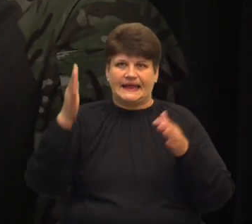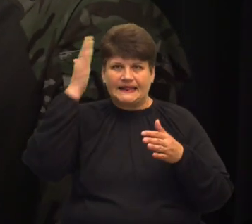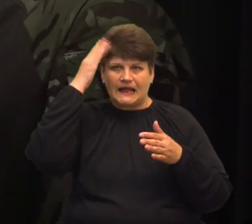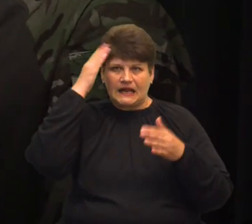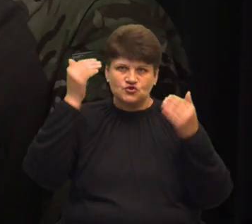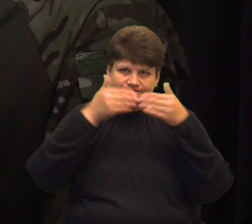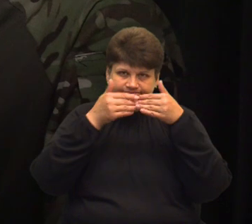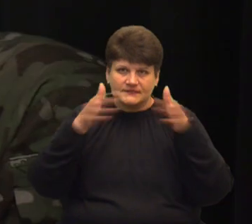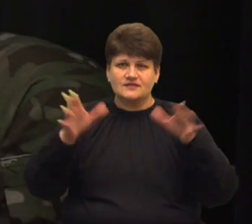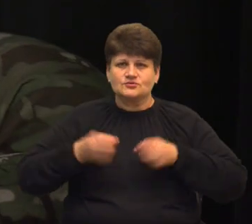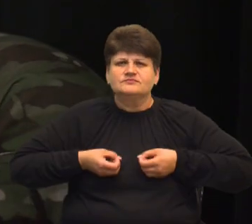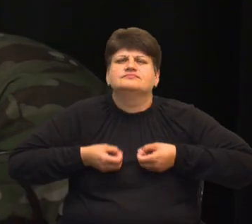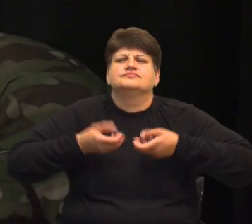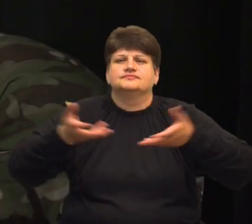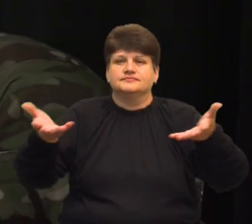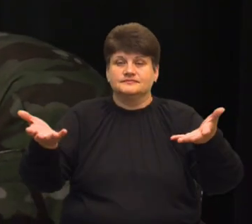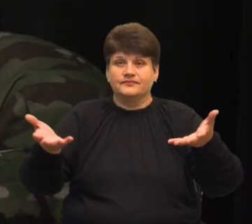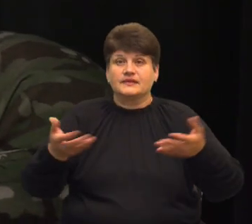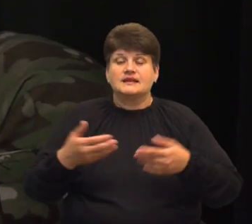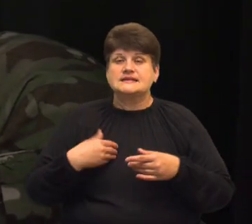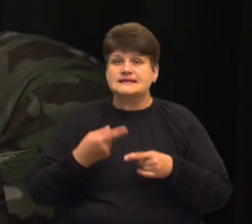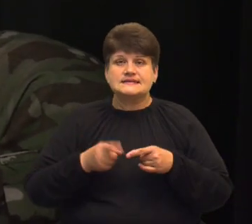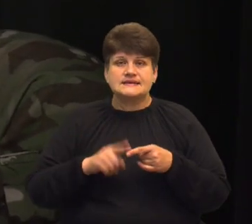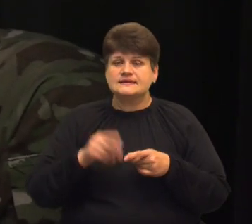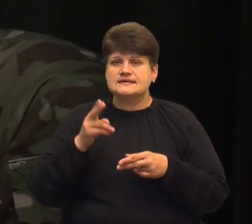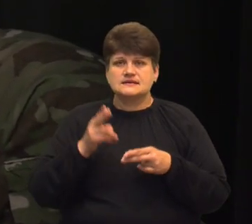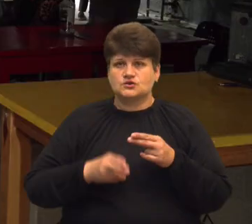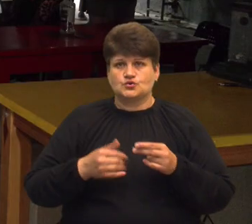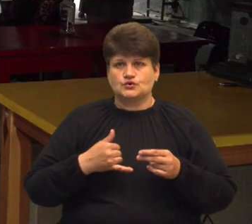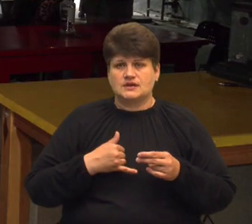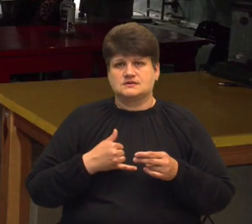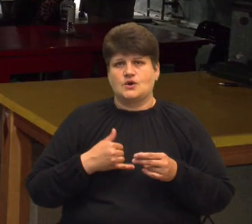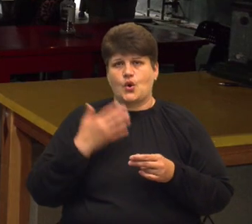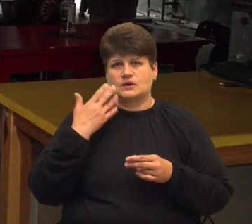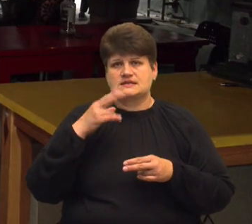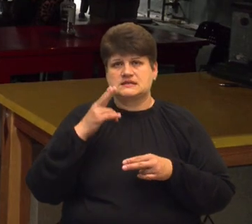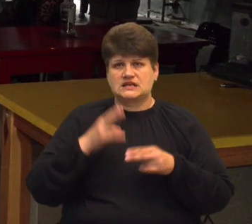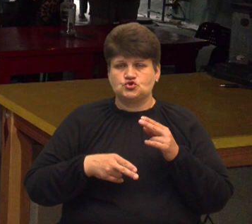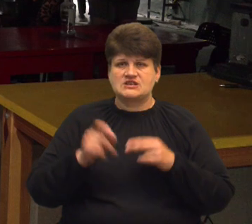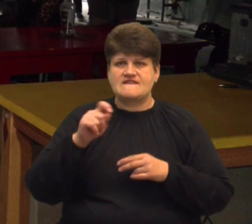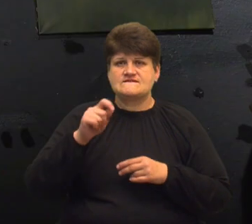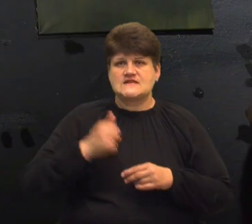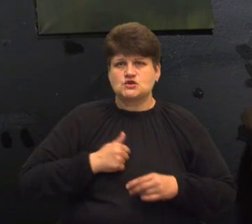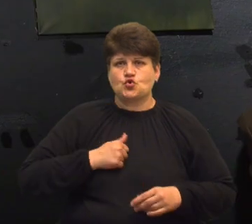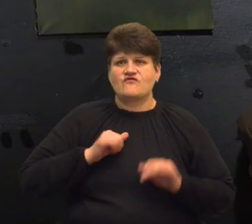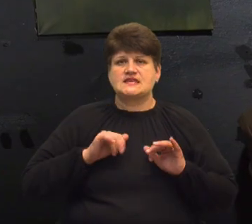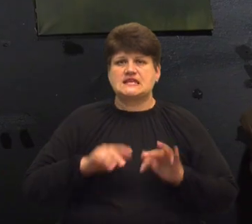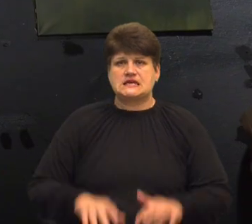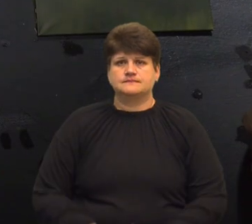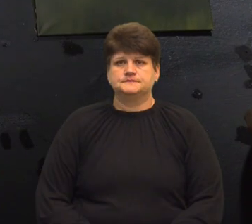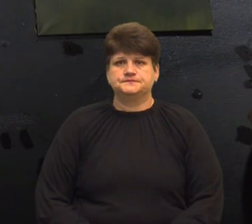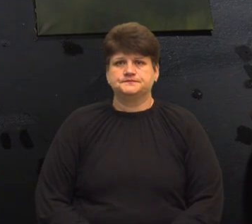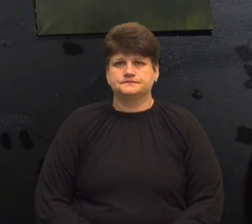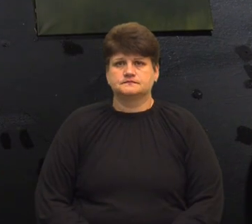щоб воно все вирвалося. Війна не закінчується для нас, коли закінчаться військові дії. Оксана Максимлюк, Андрій Прокопів, Суспільне новини, Тернопіль.